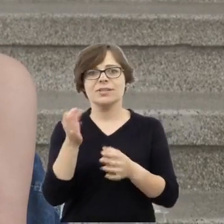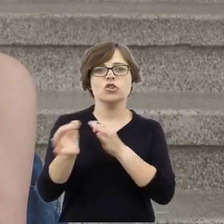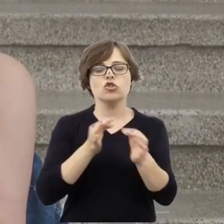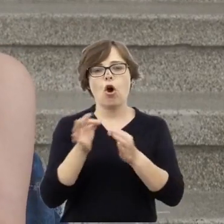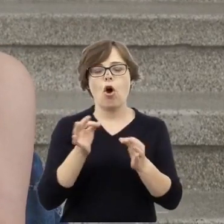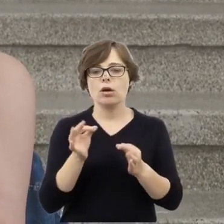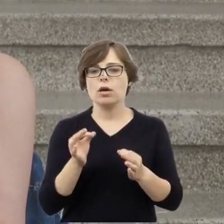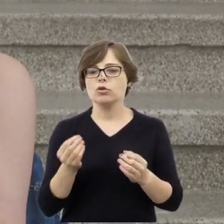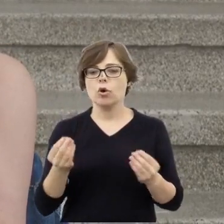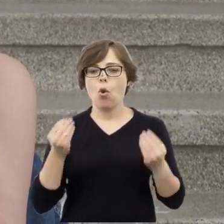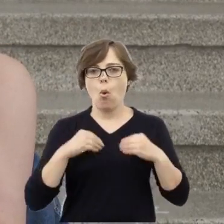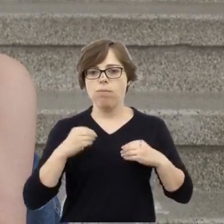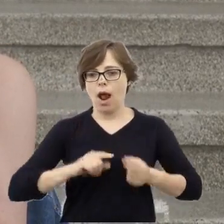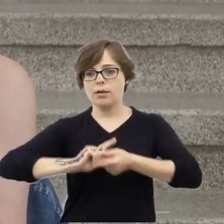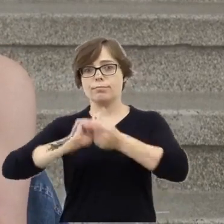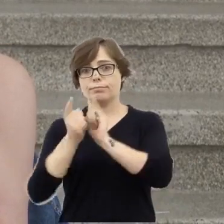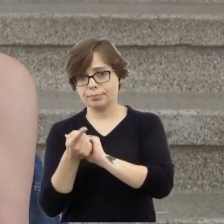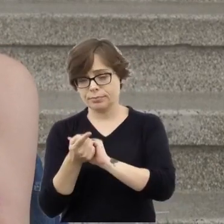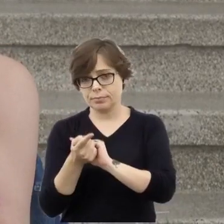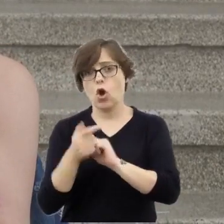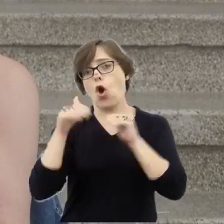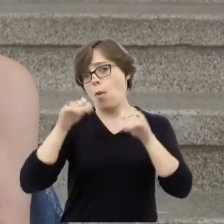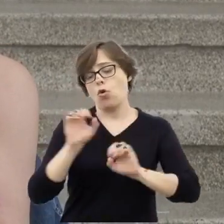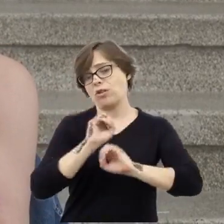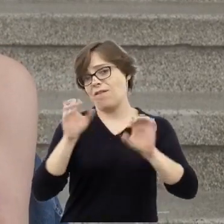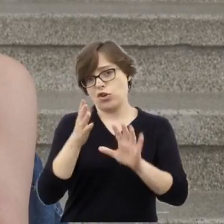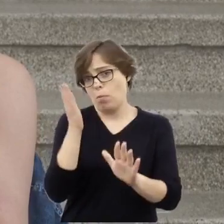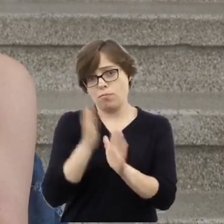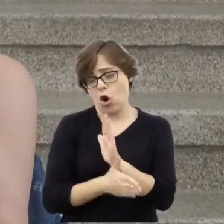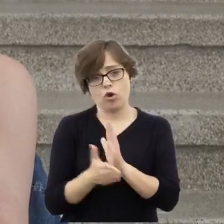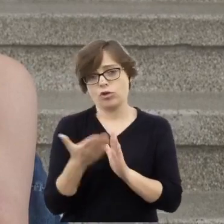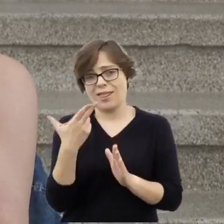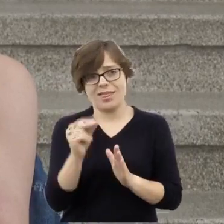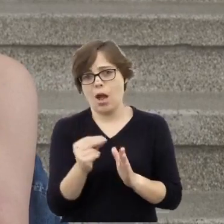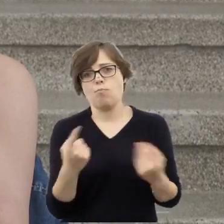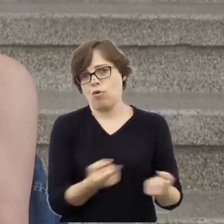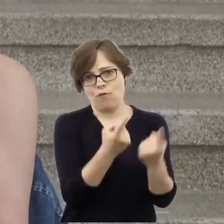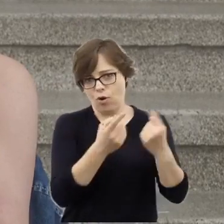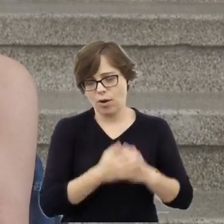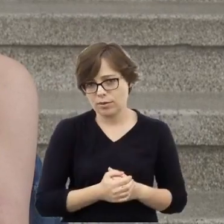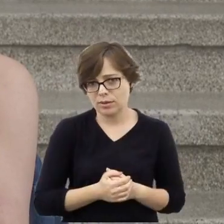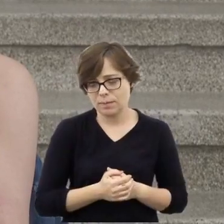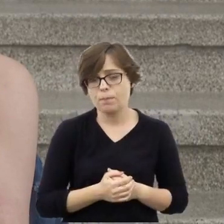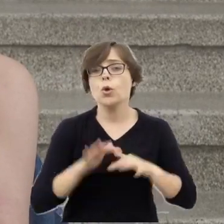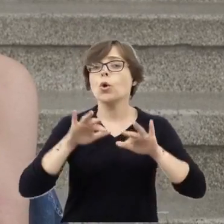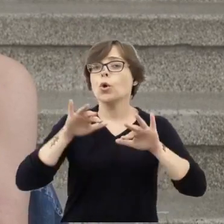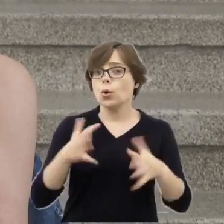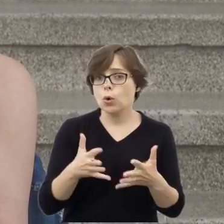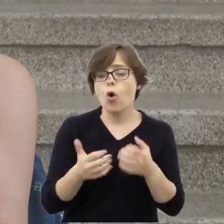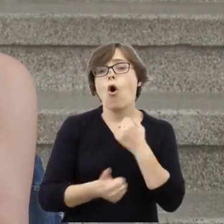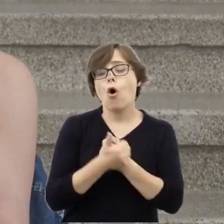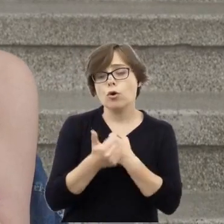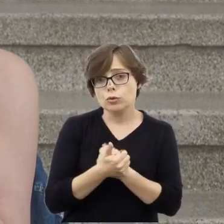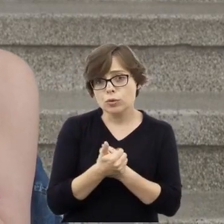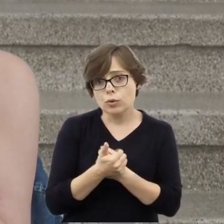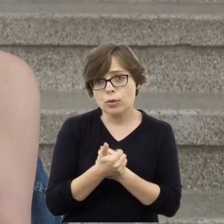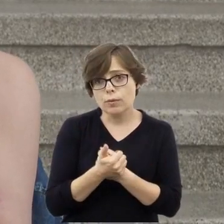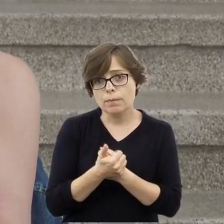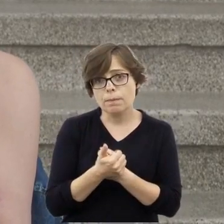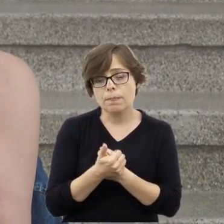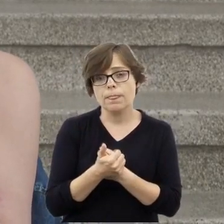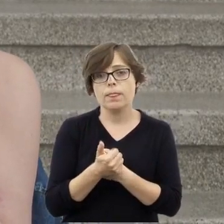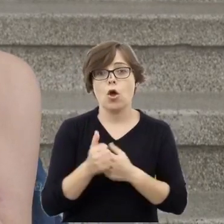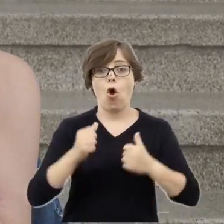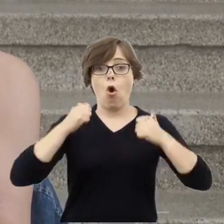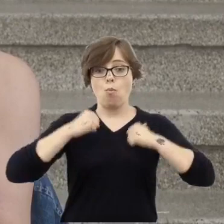prościej niż prowokacją. Tak mianowicie, że chodziło po prostu o to, żeby pod